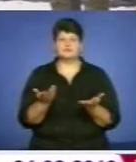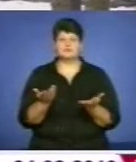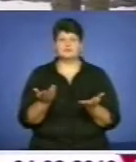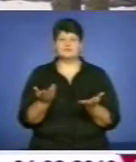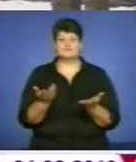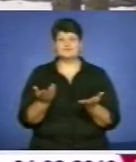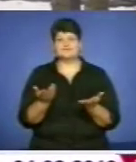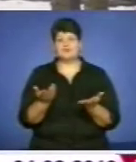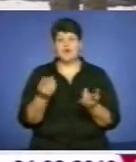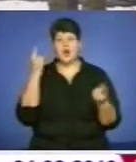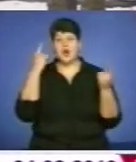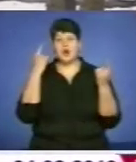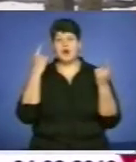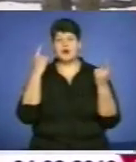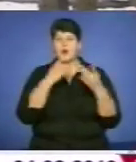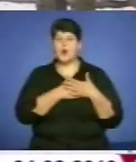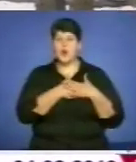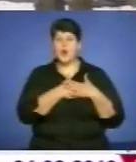Такі романи цікаві.